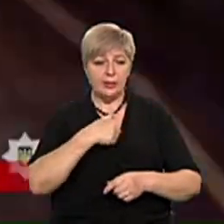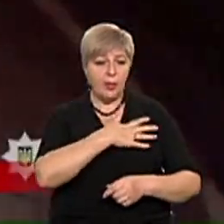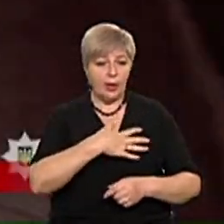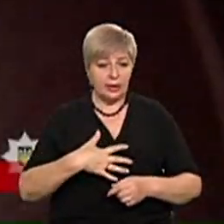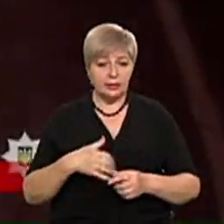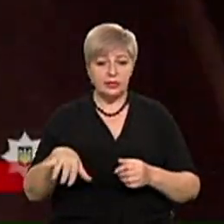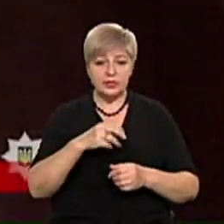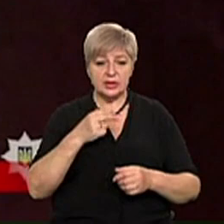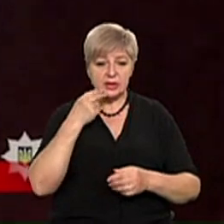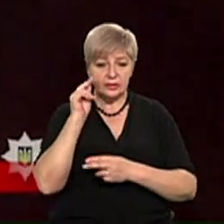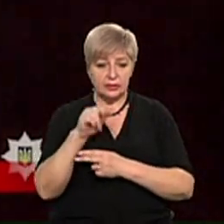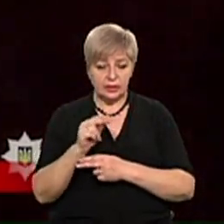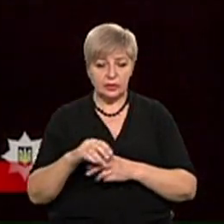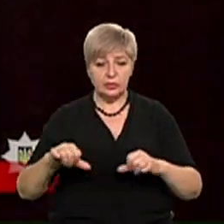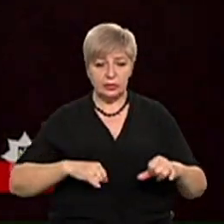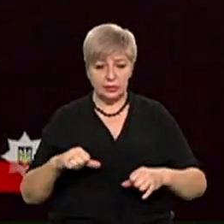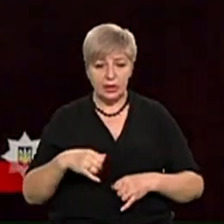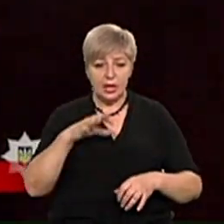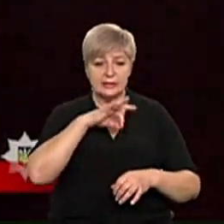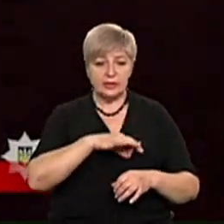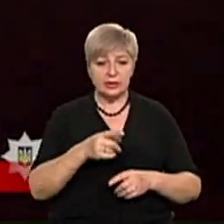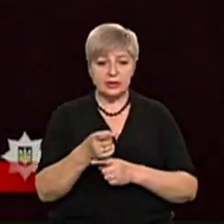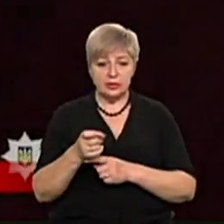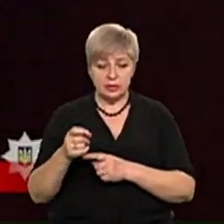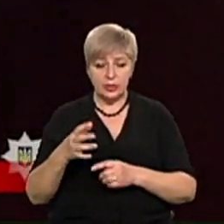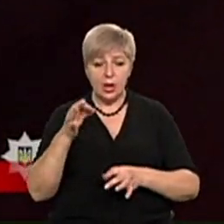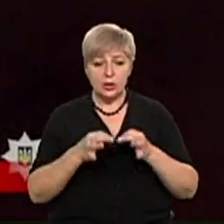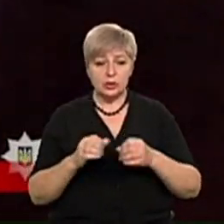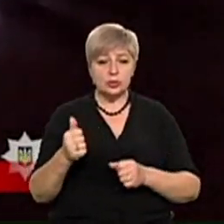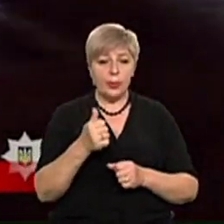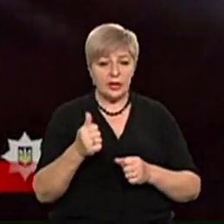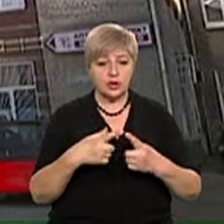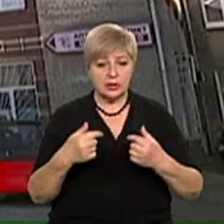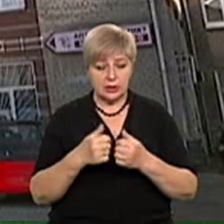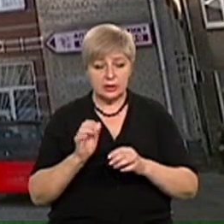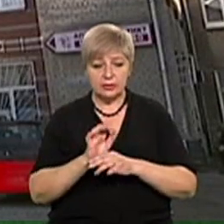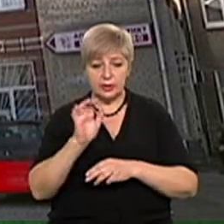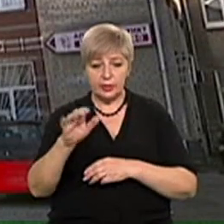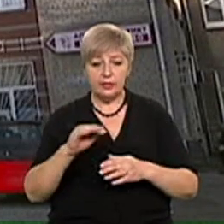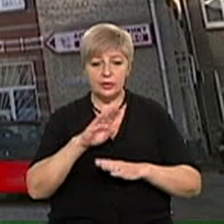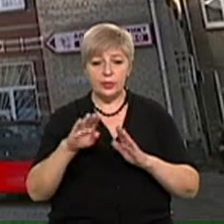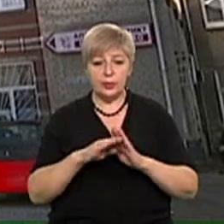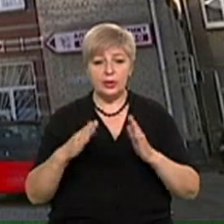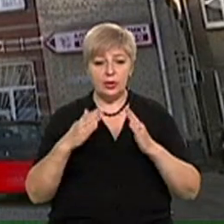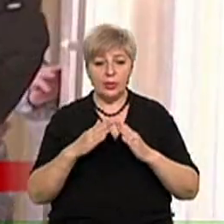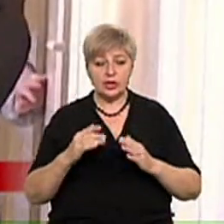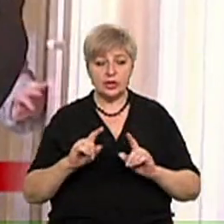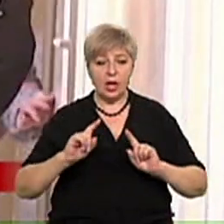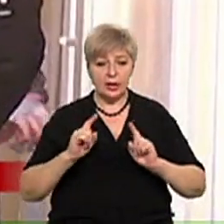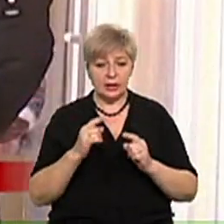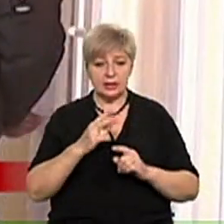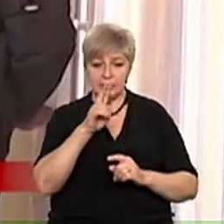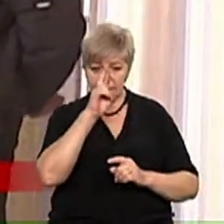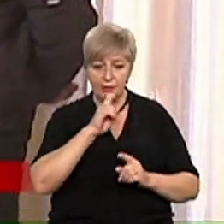звинувачують у хуріганстві з використанням зброї. Суд першої інстанції відправив затриманих під домашній арешт на два місяці.